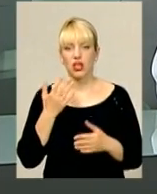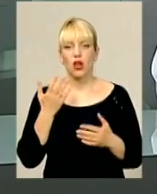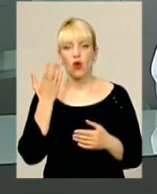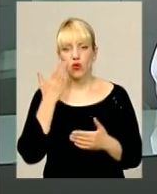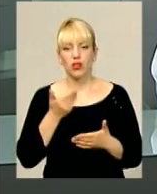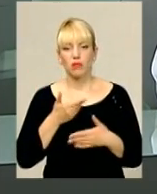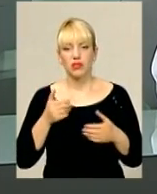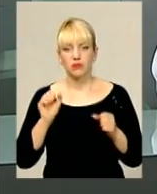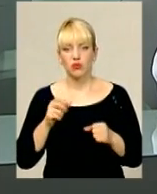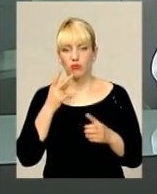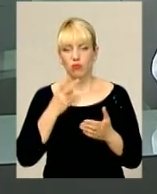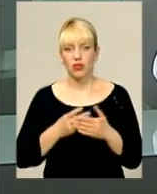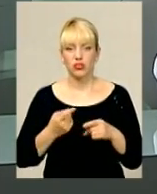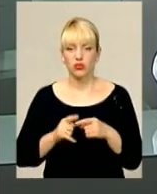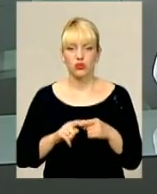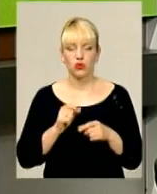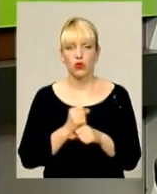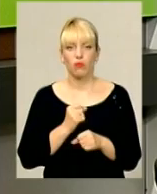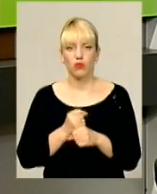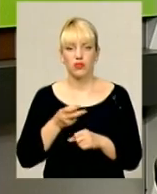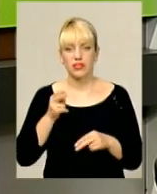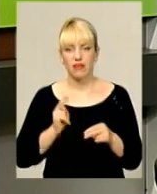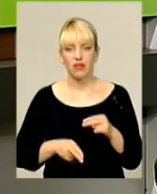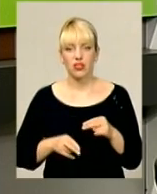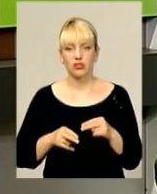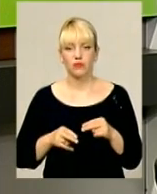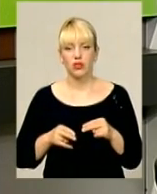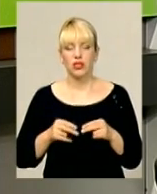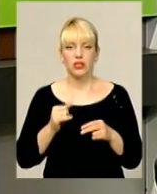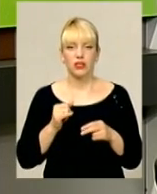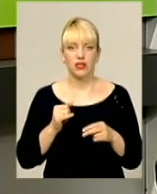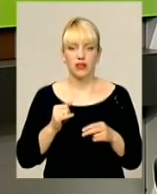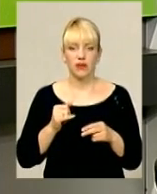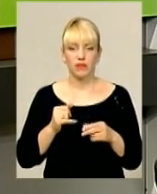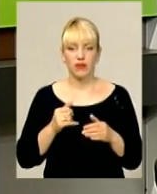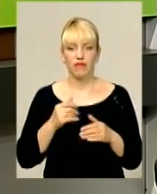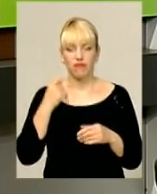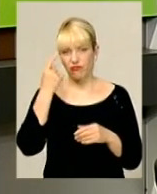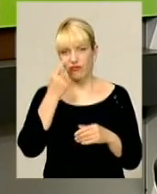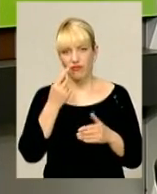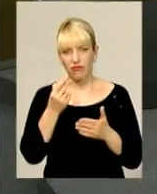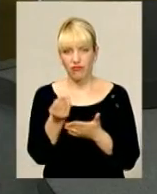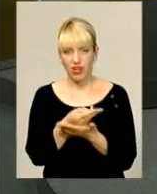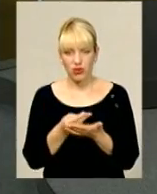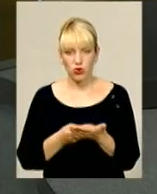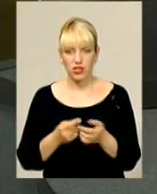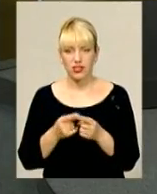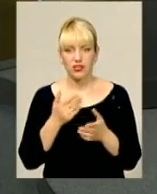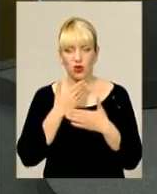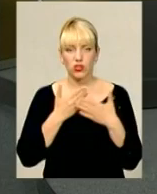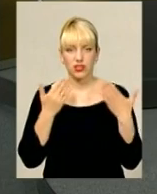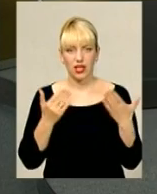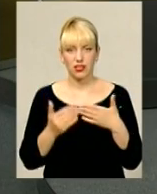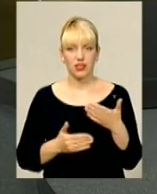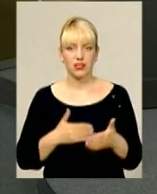зможемо вже побачити цю роботу у завершеному чи напівзавершеному вигляді? Візуалізація – це найбільш останній етап.